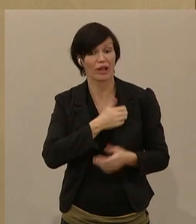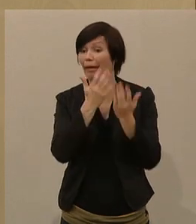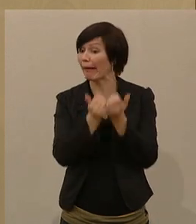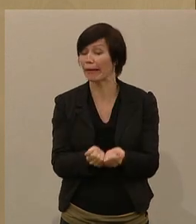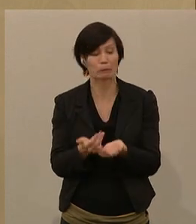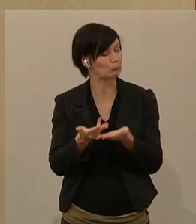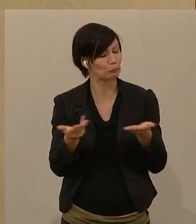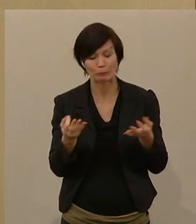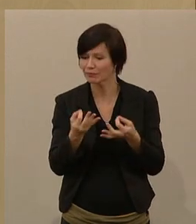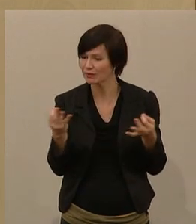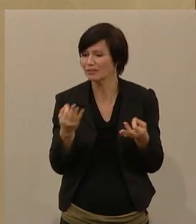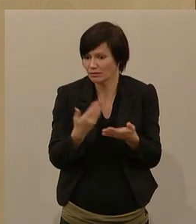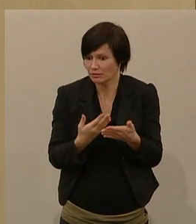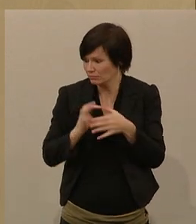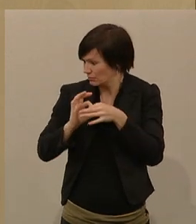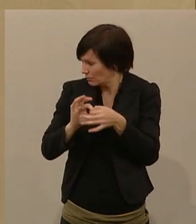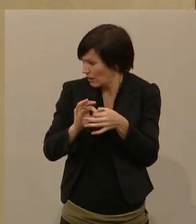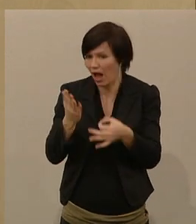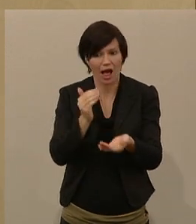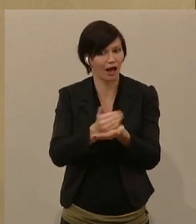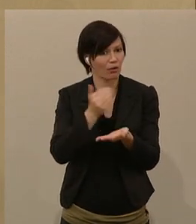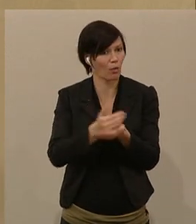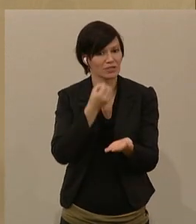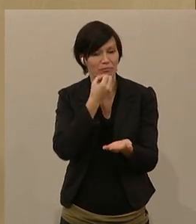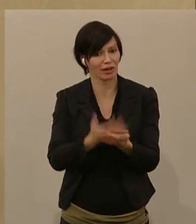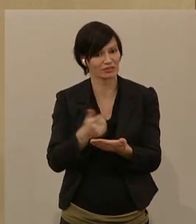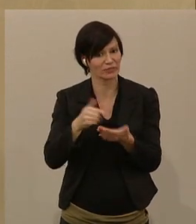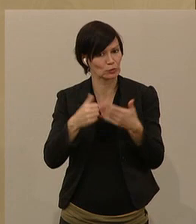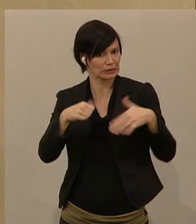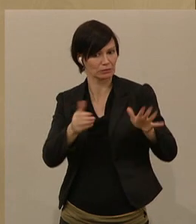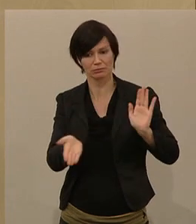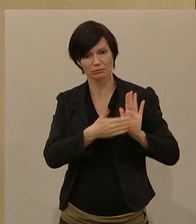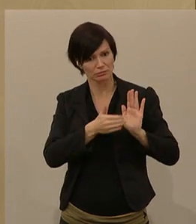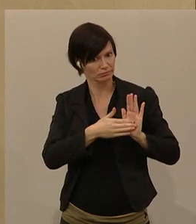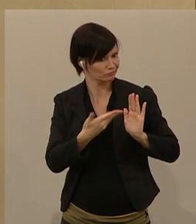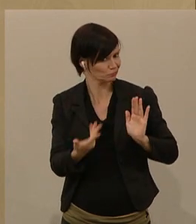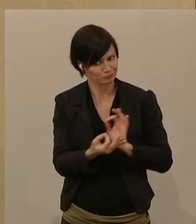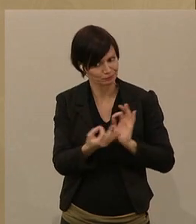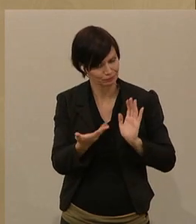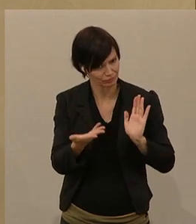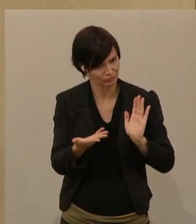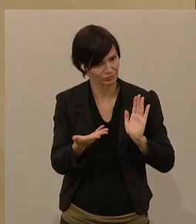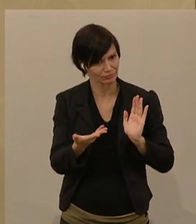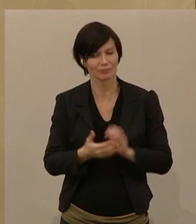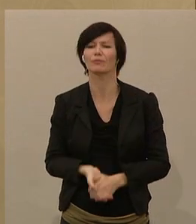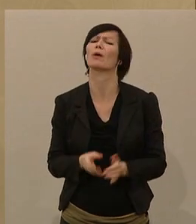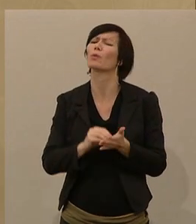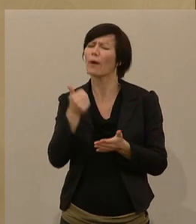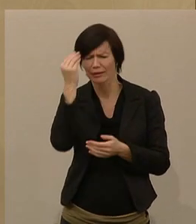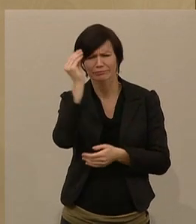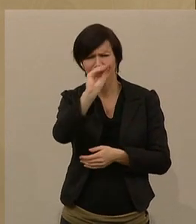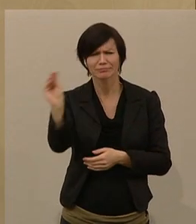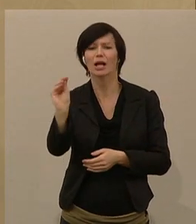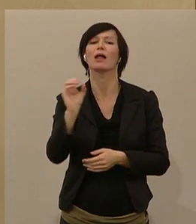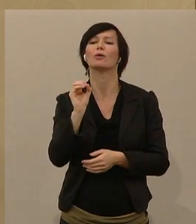nicht so, wie sie im Einkommensbericht abgebildet sind. Noch ein Wort zur Nulllohnrunde für Politiker.